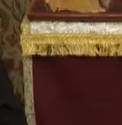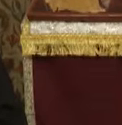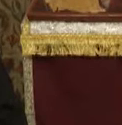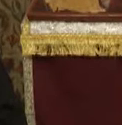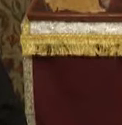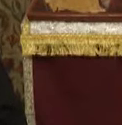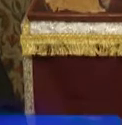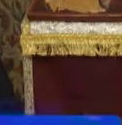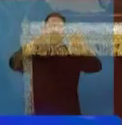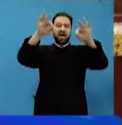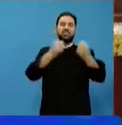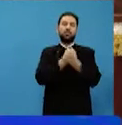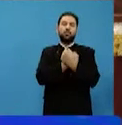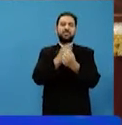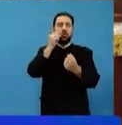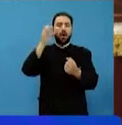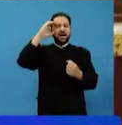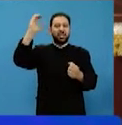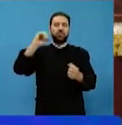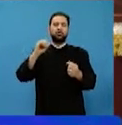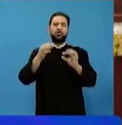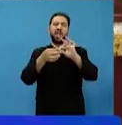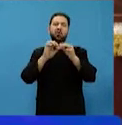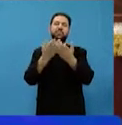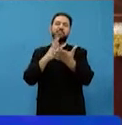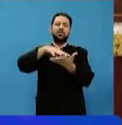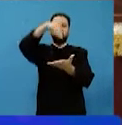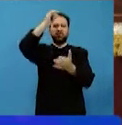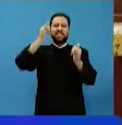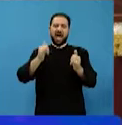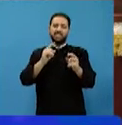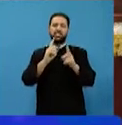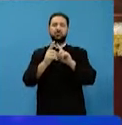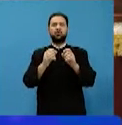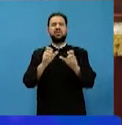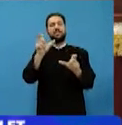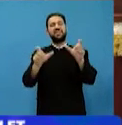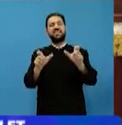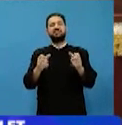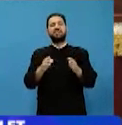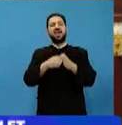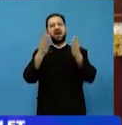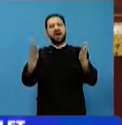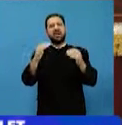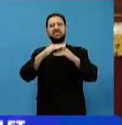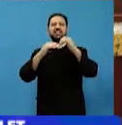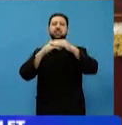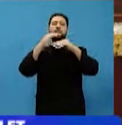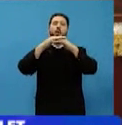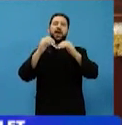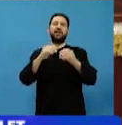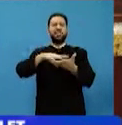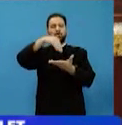Bine, v-am regăsit, dragi telespectatori! La Cuvânt pentru Suflet discutăm astăzi despre cărzi editoare de suflet, despre cuvintre